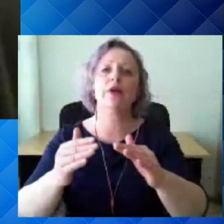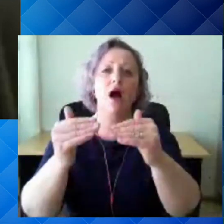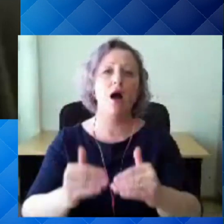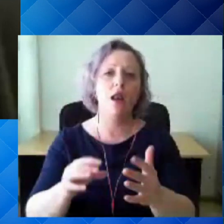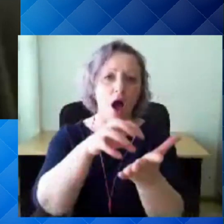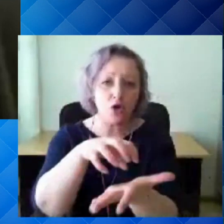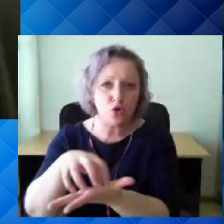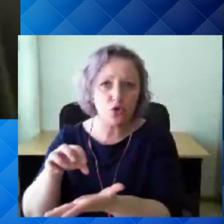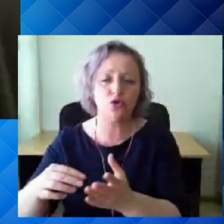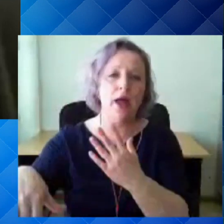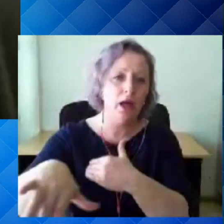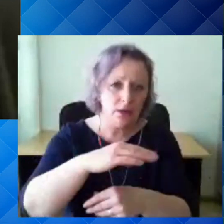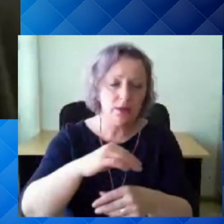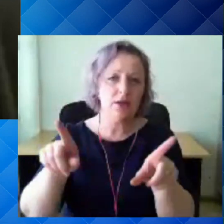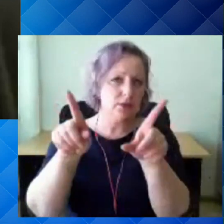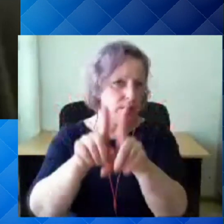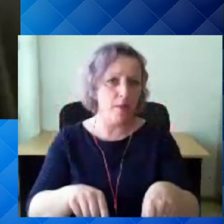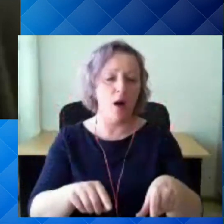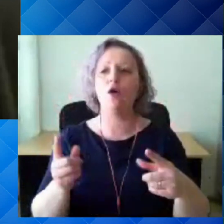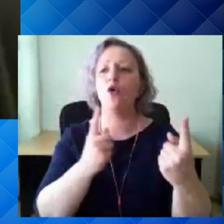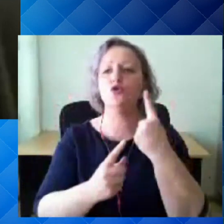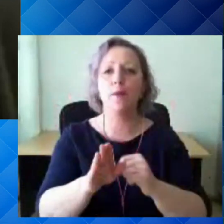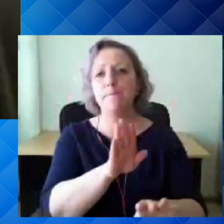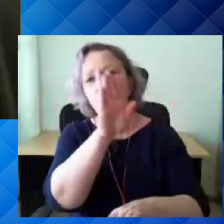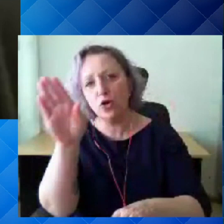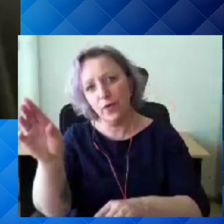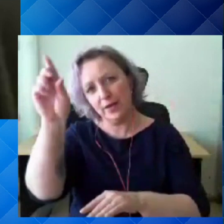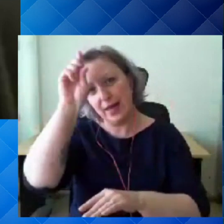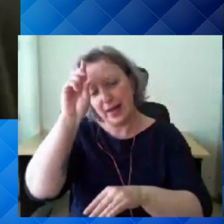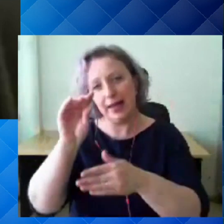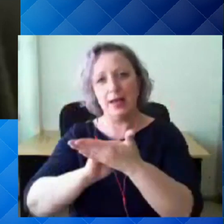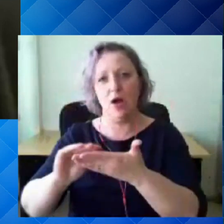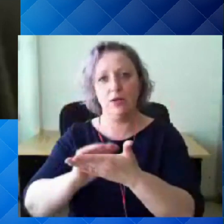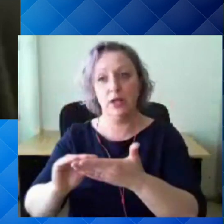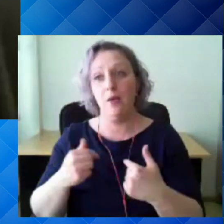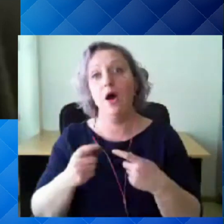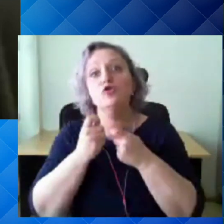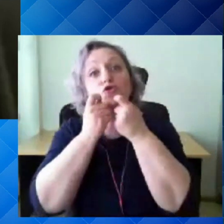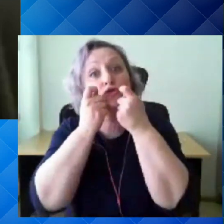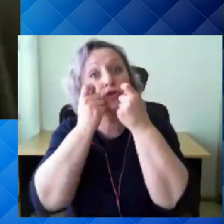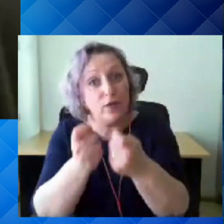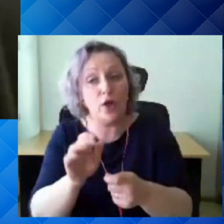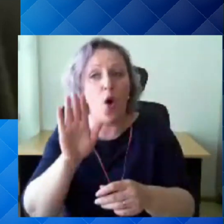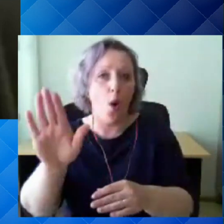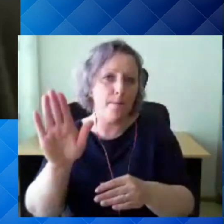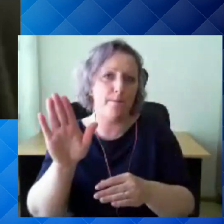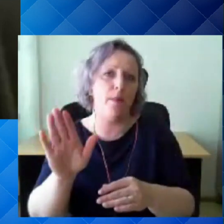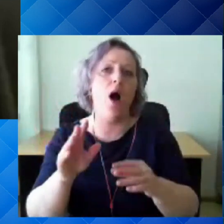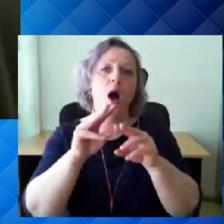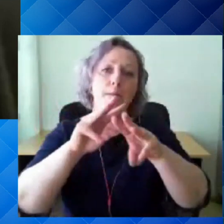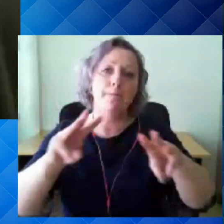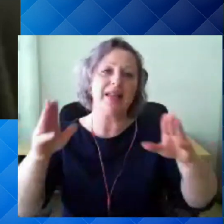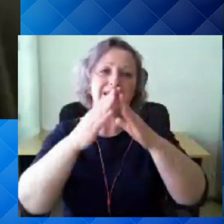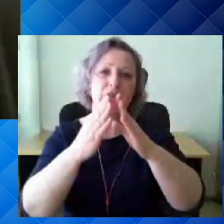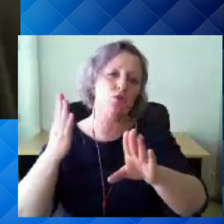samamoodi konsulteerivad omakorda riigikantseleiga. Ma soovitaks pöörduda oma ministeriumi poole